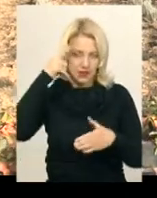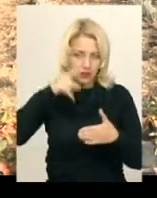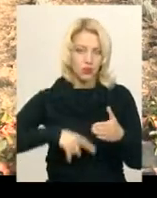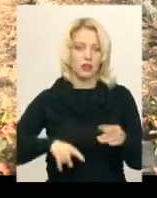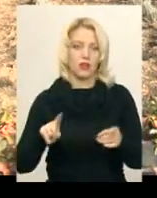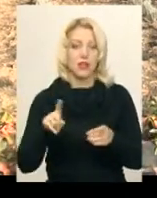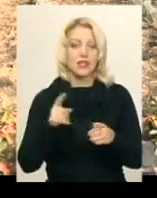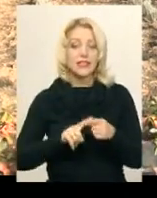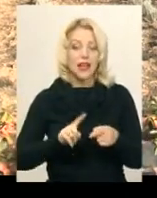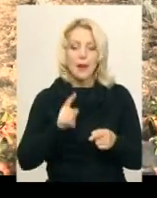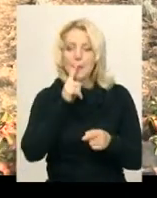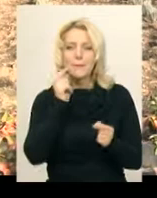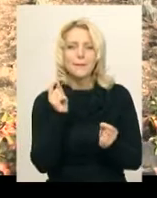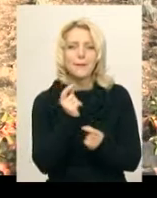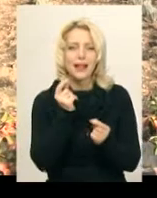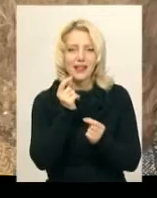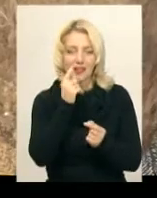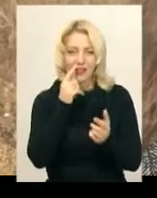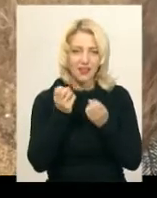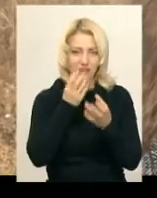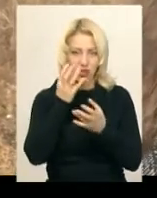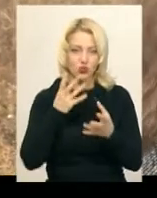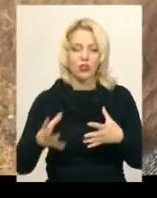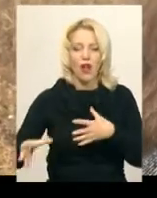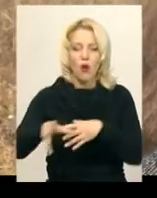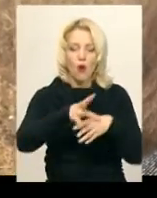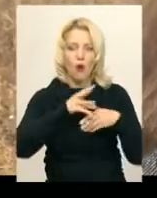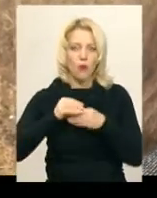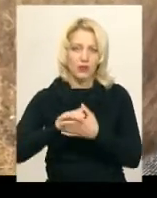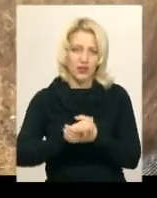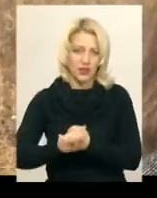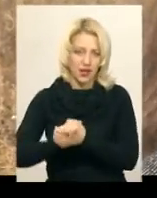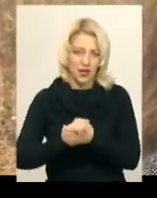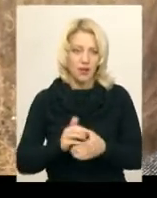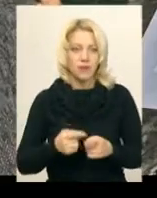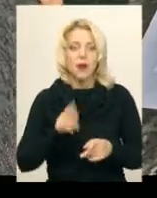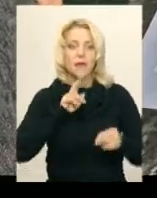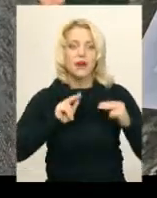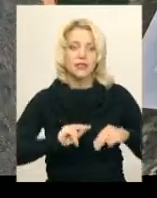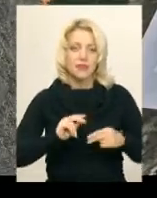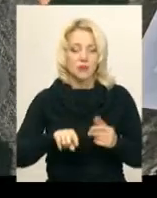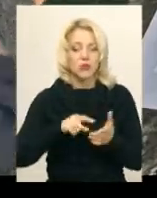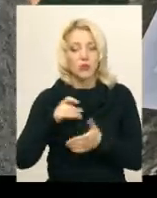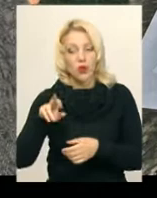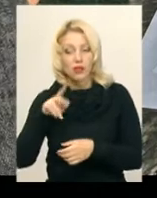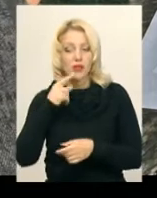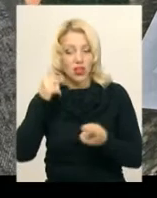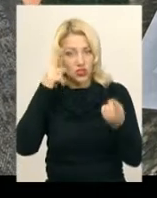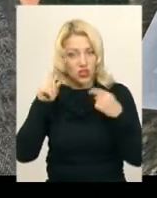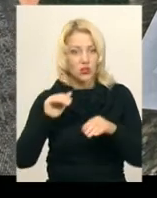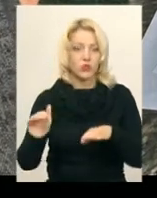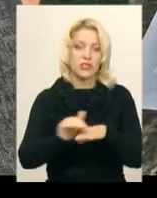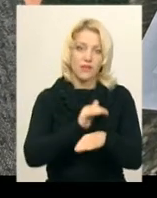вона, ця маленька квіточка, вона нас об'єднає. Працівниця міської ради Катерина Бігняк каже, ідею створення в городку Лавандового краю